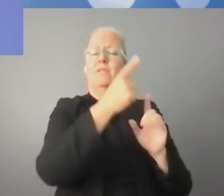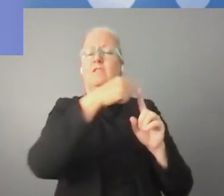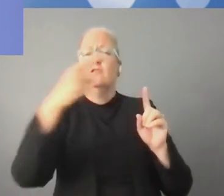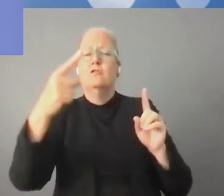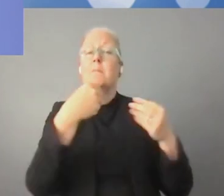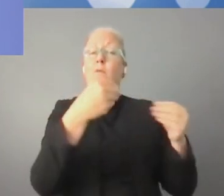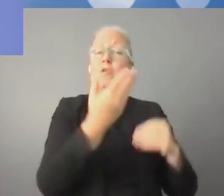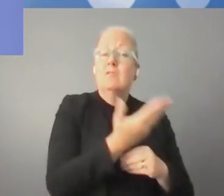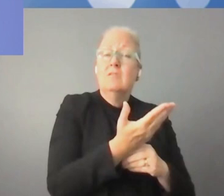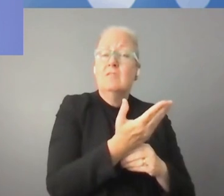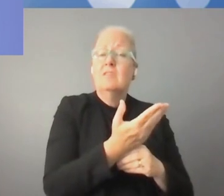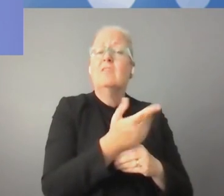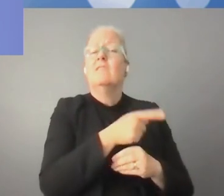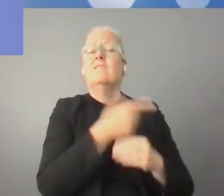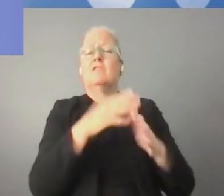عنها.